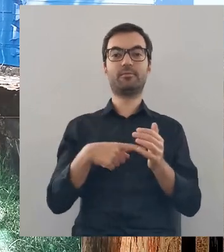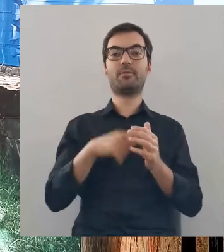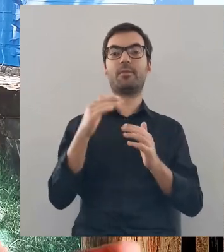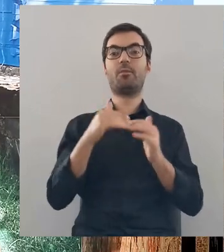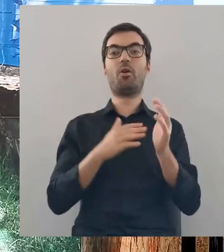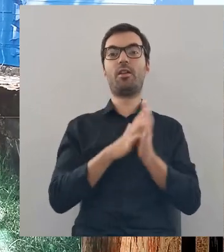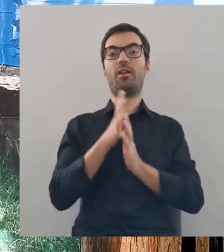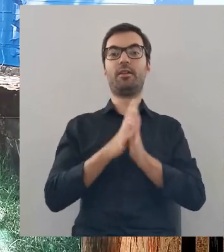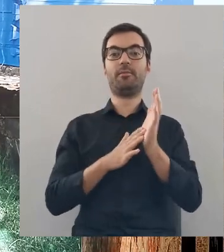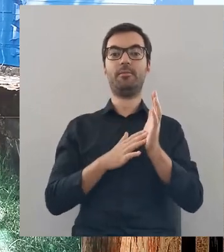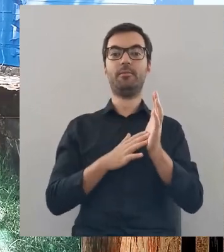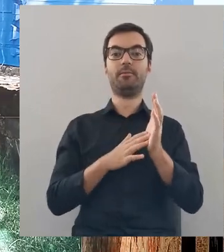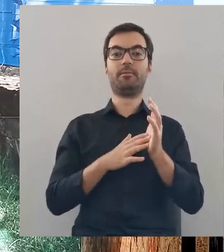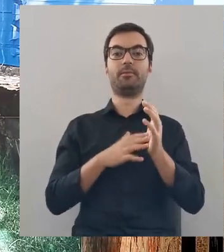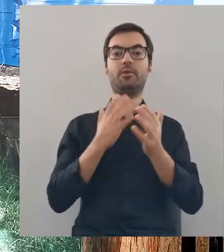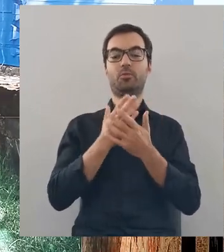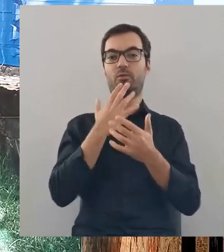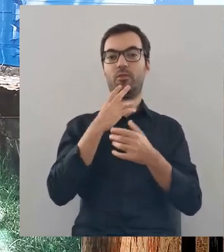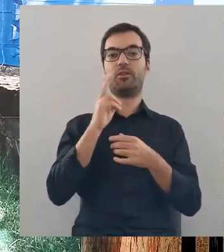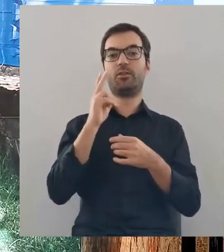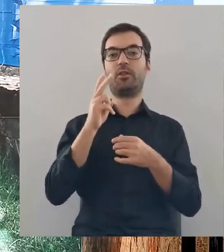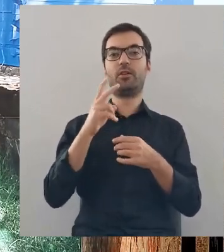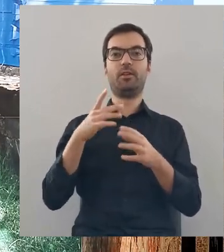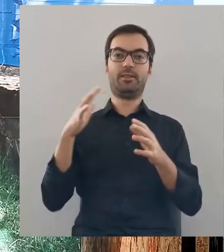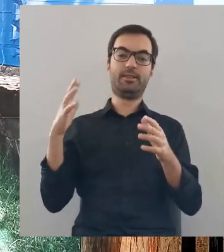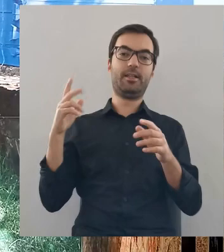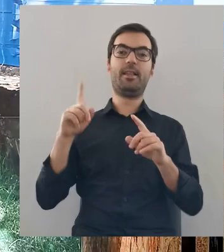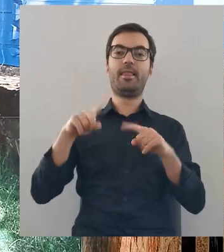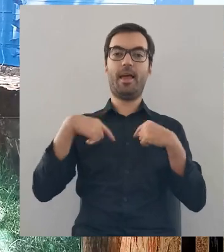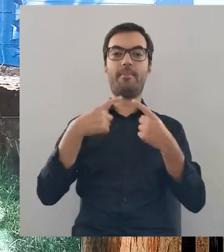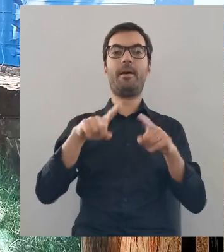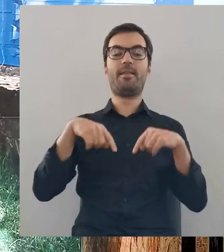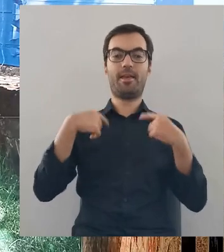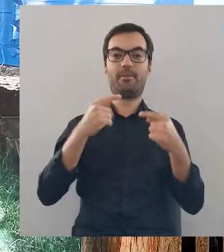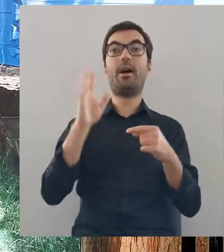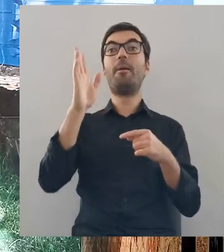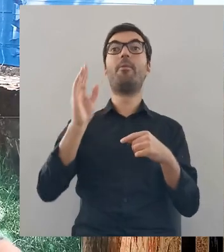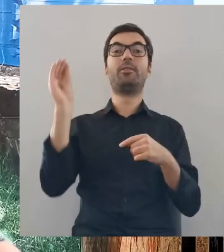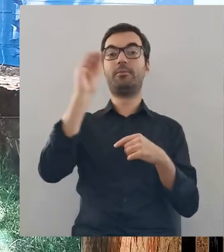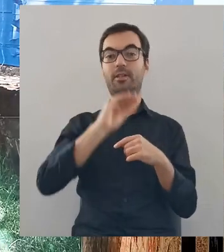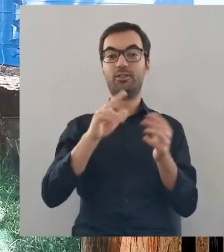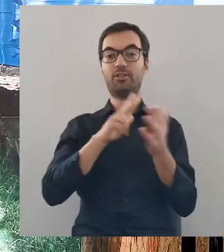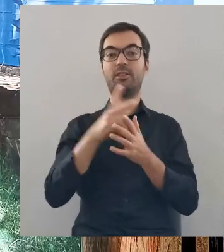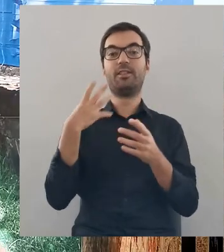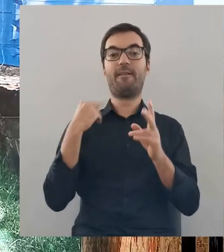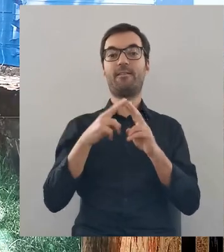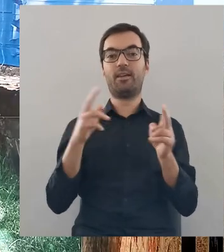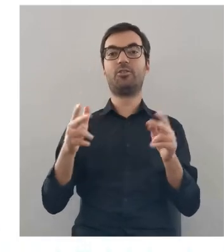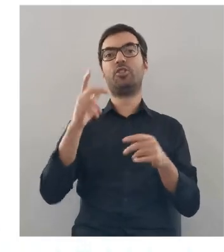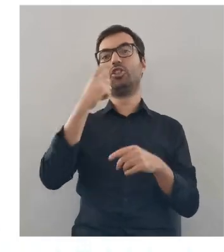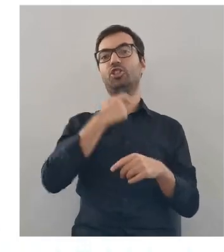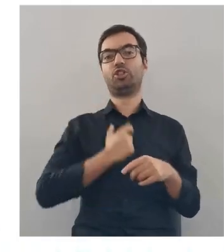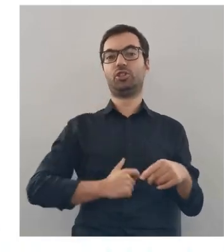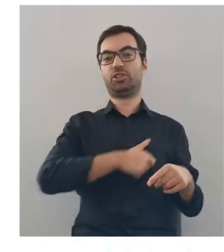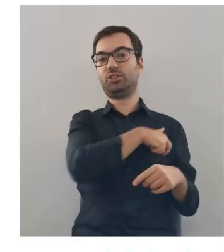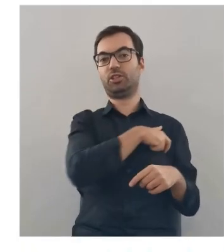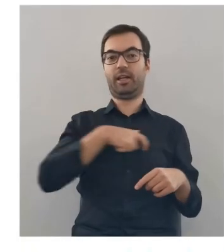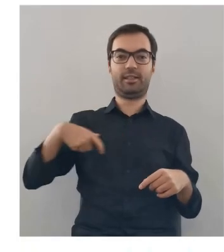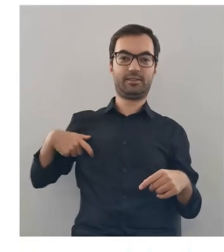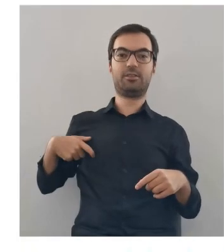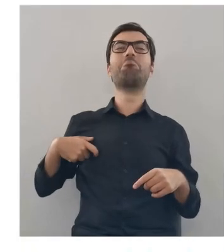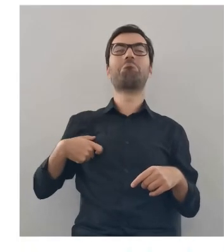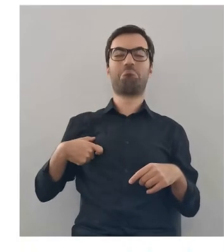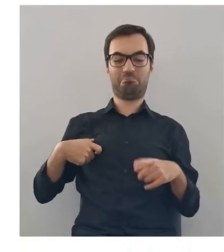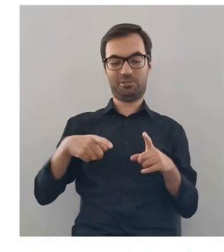No bo właśnie Podlasie, wspominałam, kto na to Podlasie najeżdżał, a potem jeszcze pojawili się w XIII wieku krzyżacy, którzy